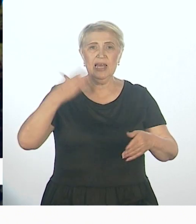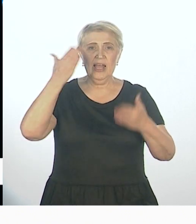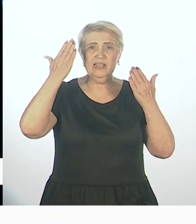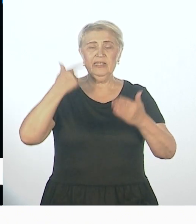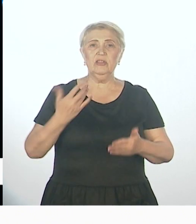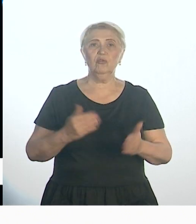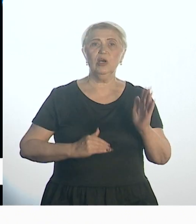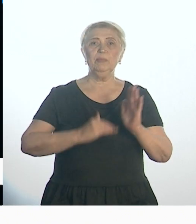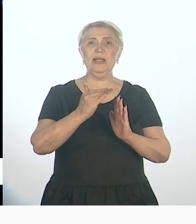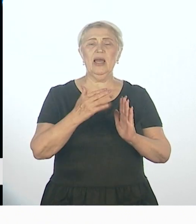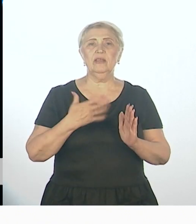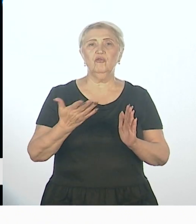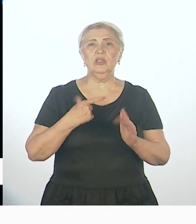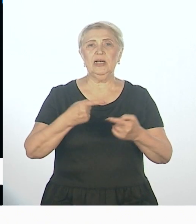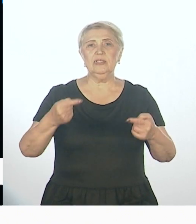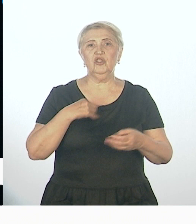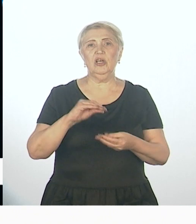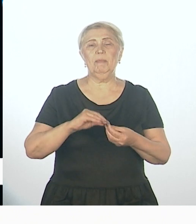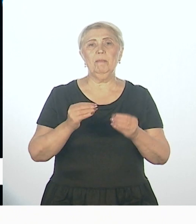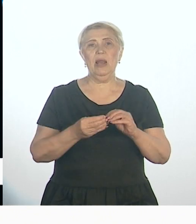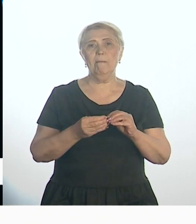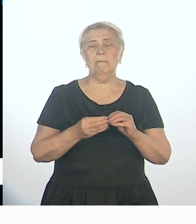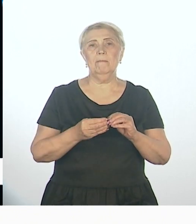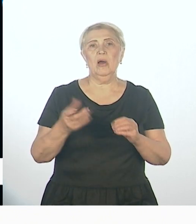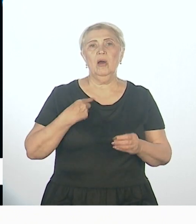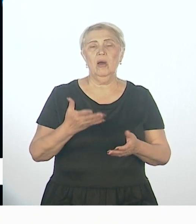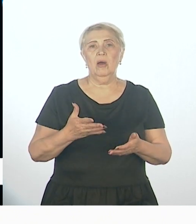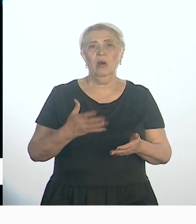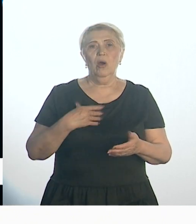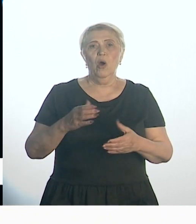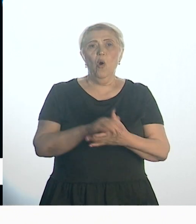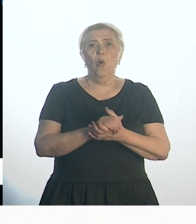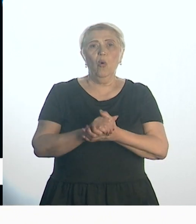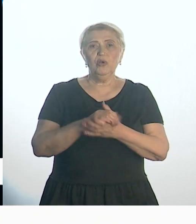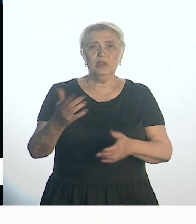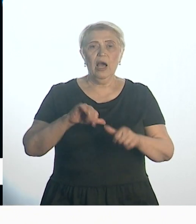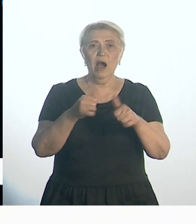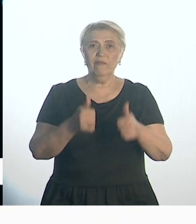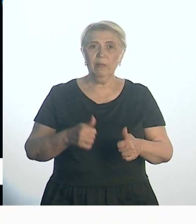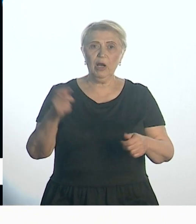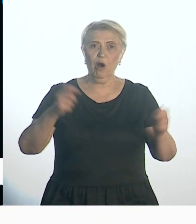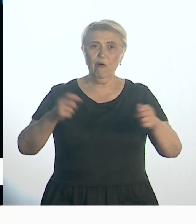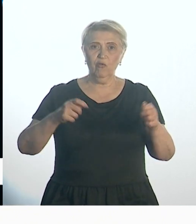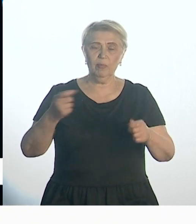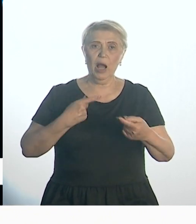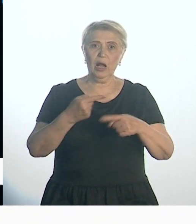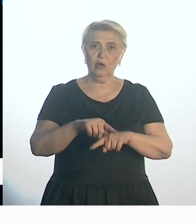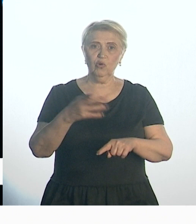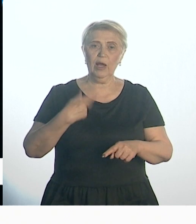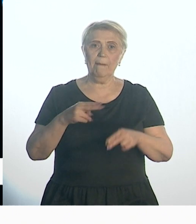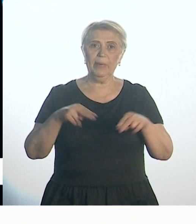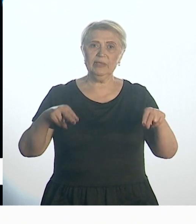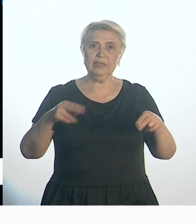поднятие проблем именно общества, которые есть. А в рамках форума, который провели совместно с